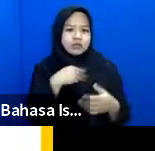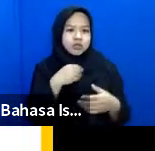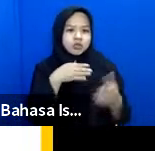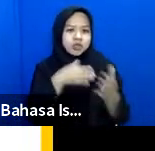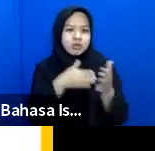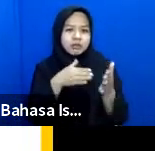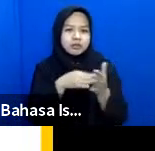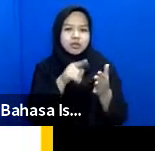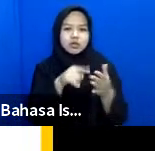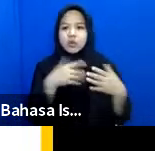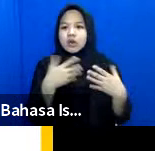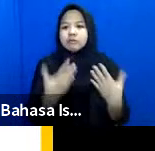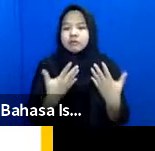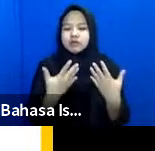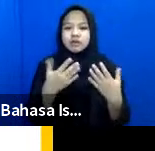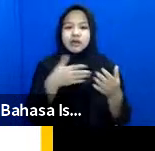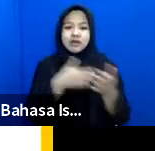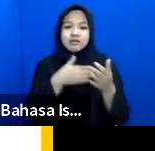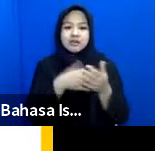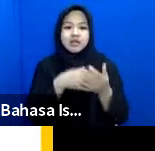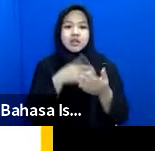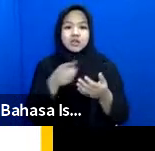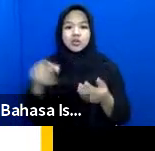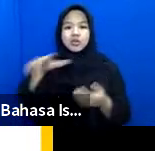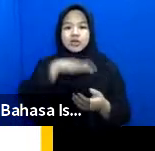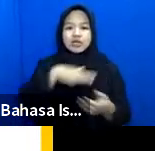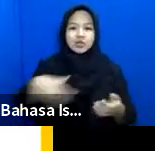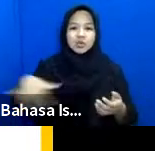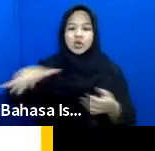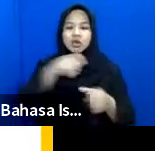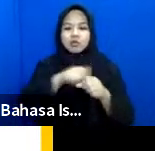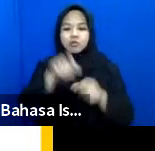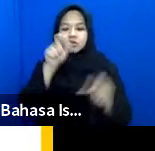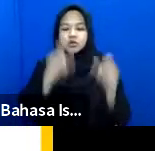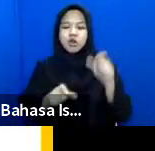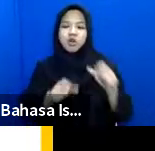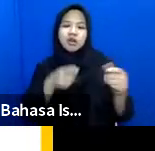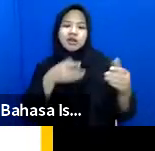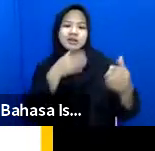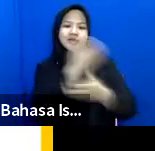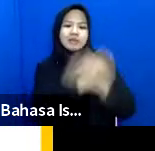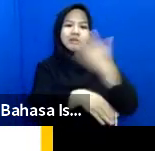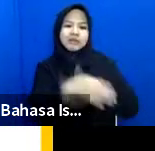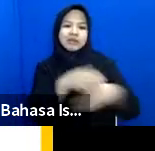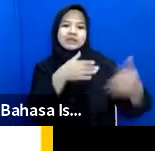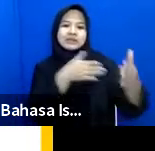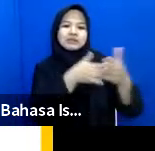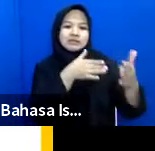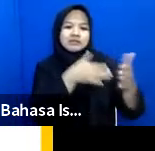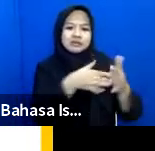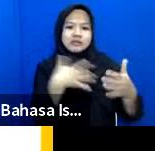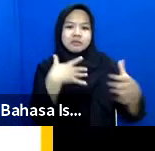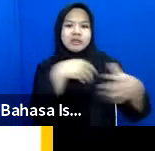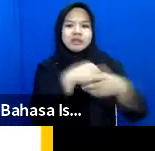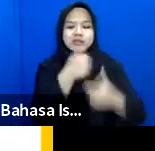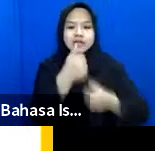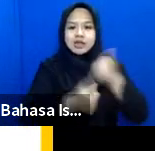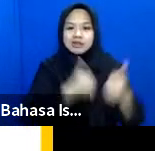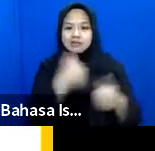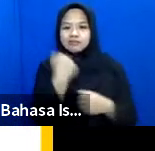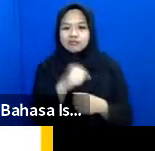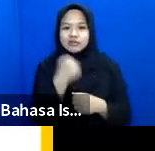hambatan jadi segala hal di lingkungan yang menghambat penyandang disabilitas untuk bisa berpartisipasi aktif